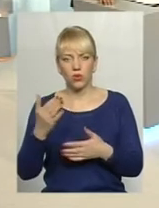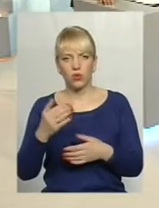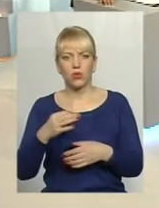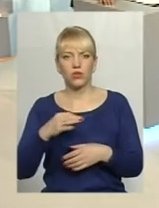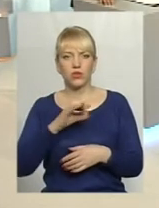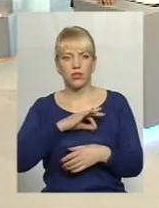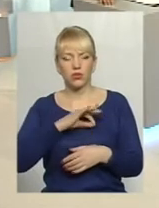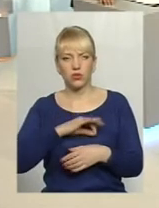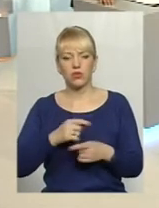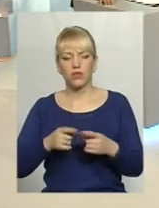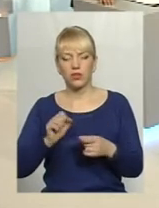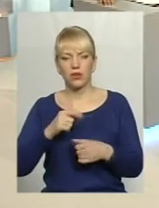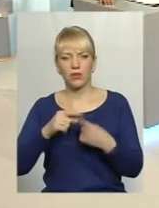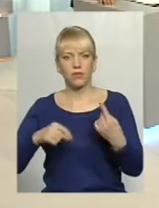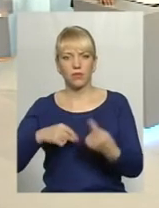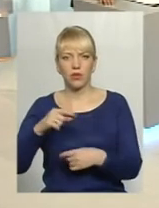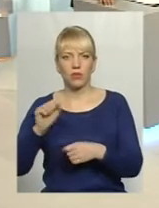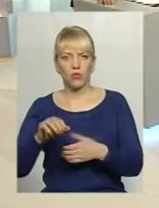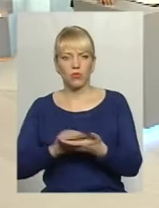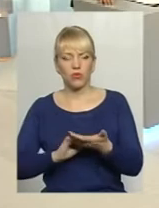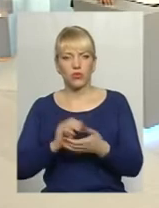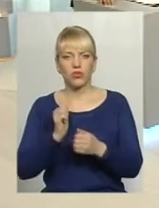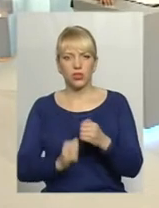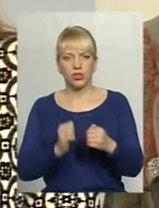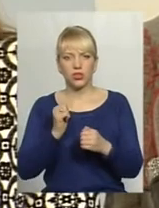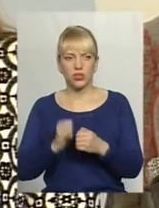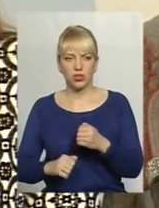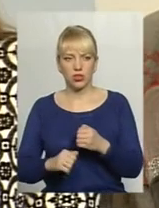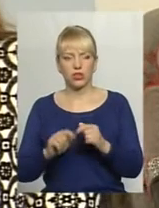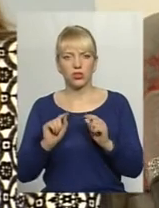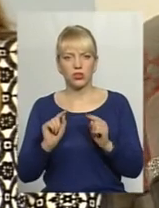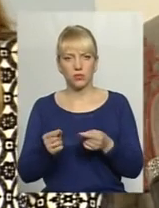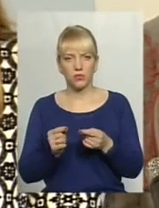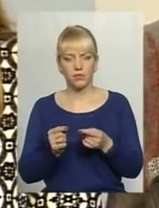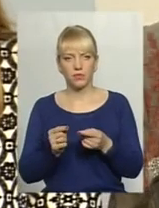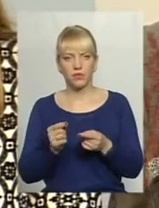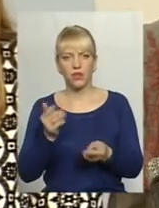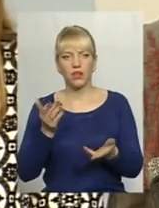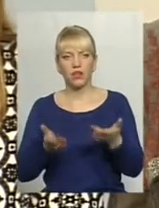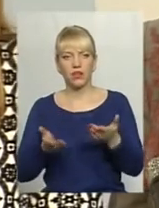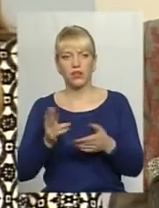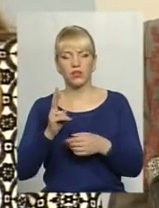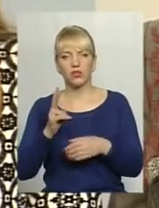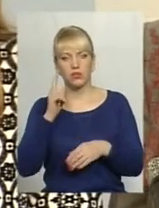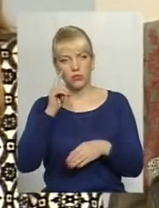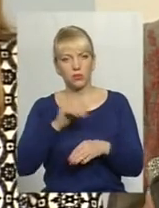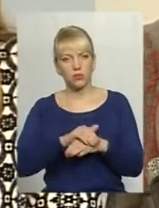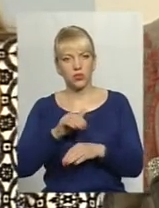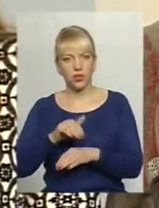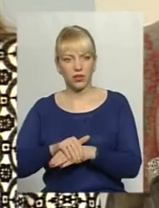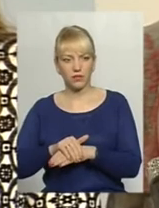насильства може повторюватися дедалі частіше і частіше. Тому, якщо хтось помічає